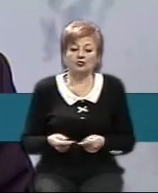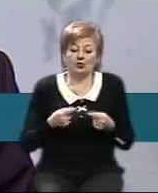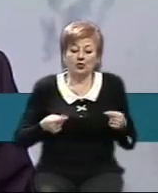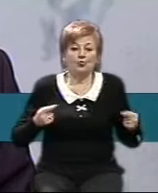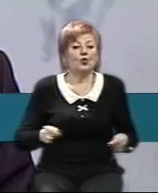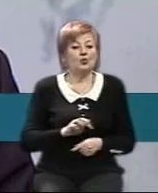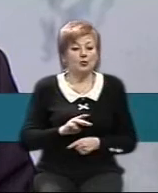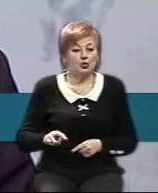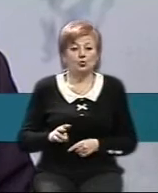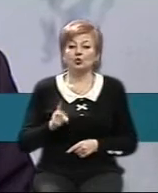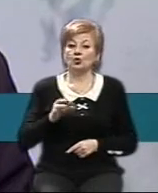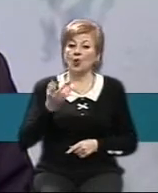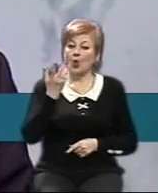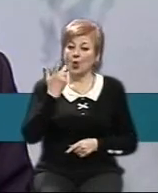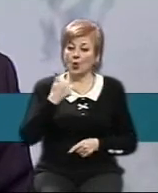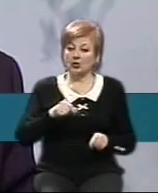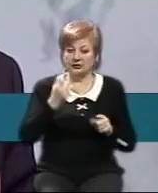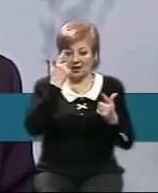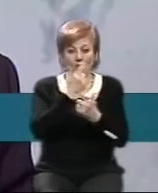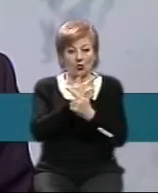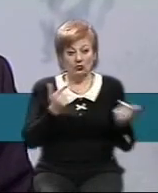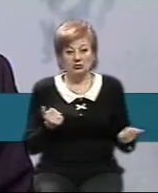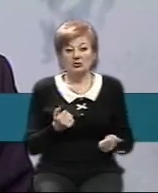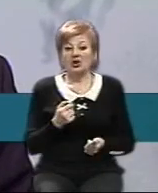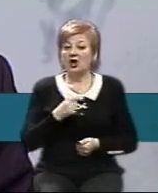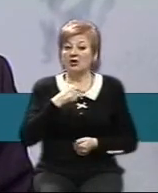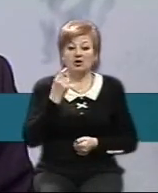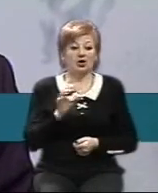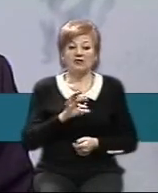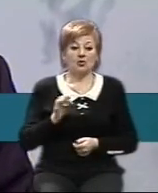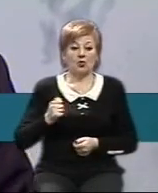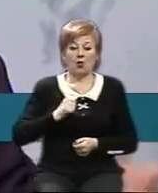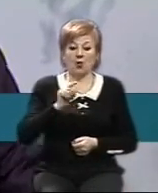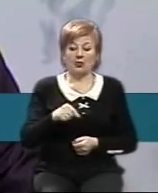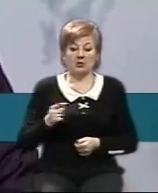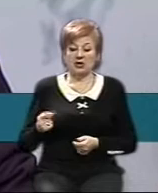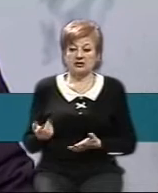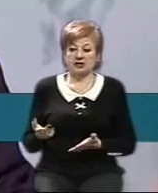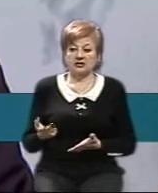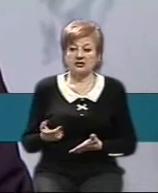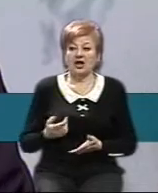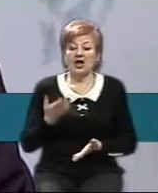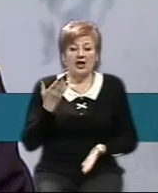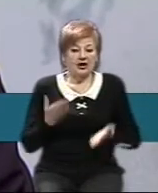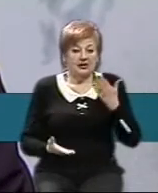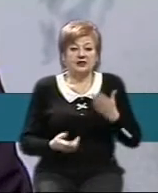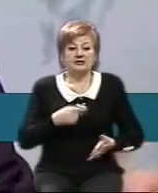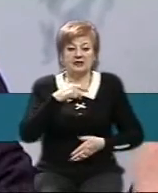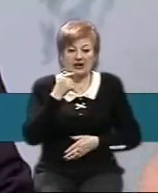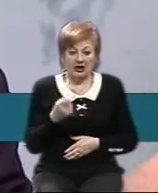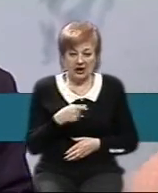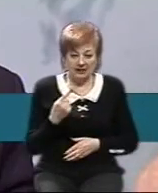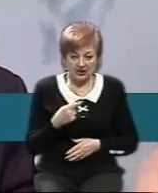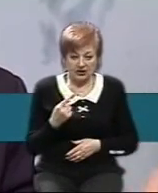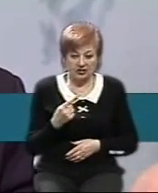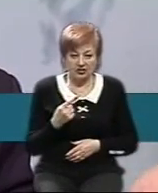мить. Але коли йде такий меседж, що мова не йде про мобілізацію. До того ж, коли ви говорите про те,